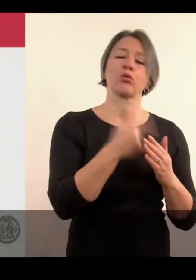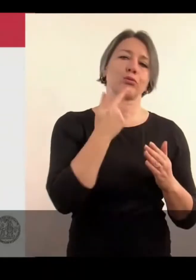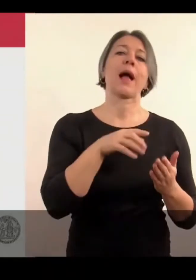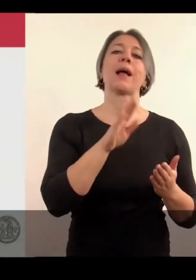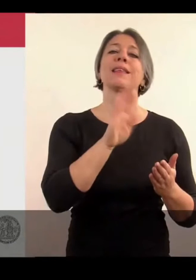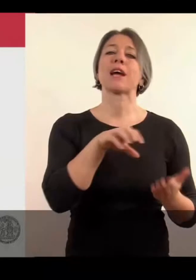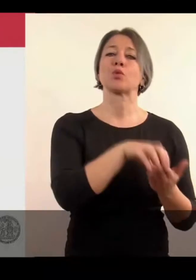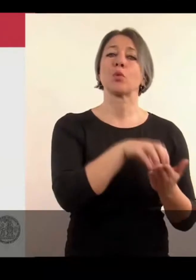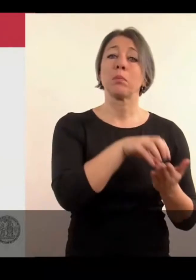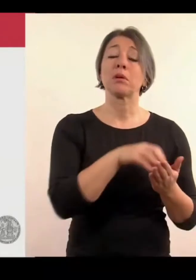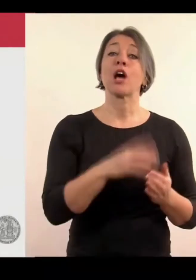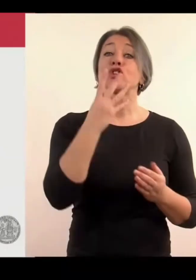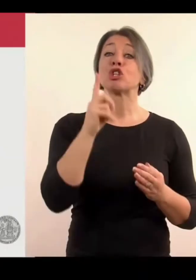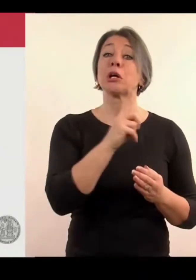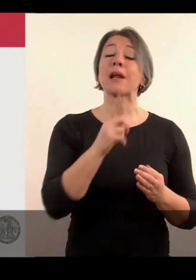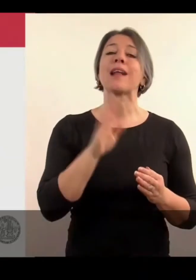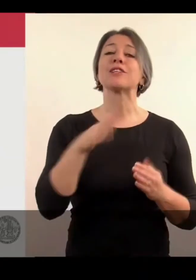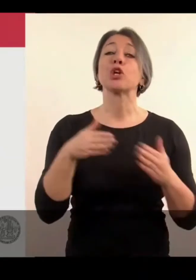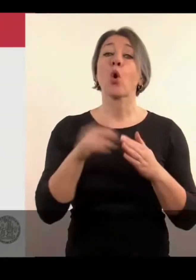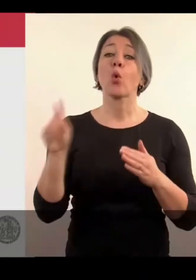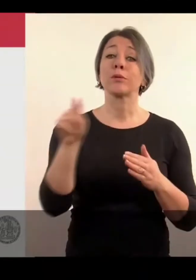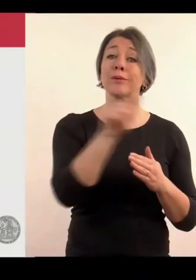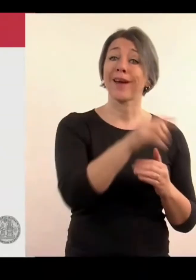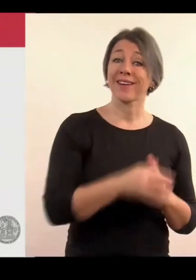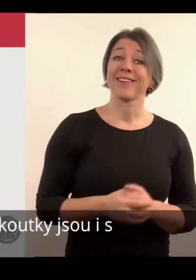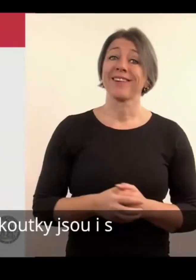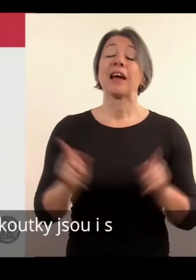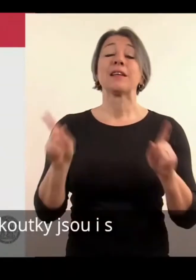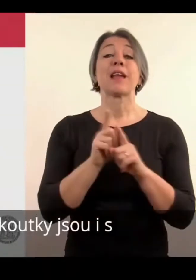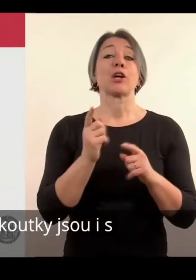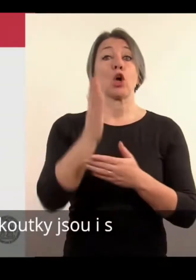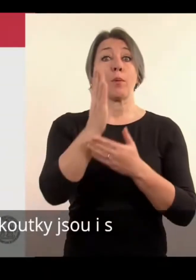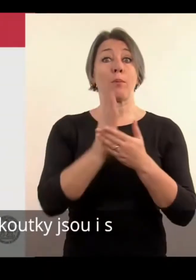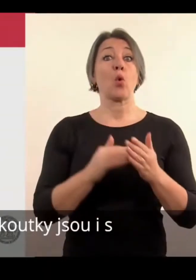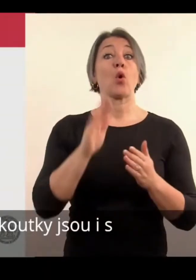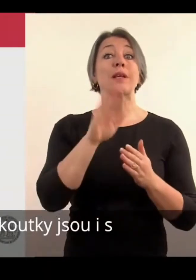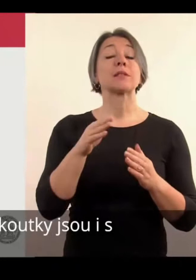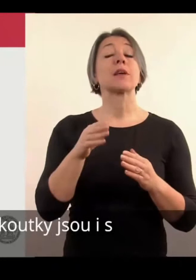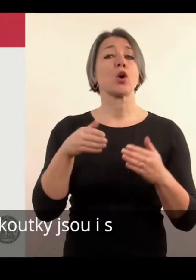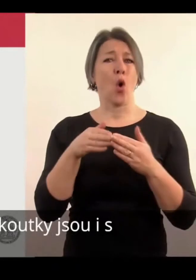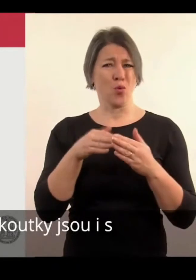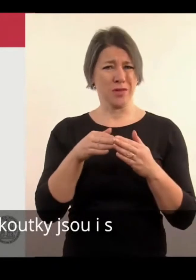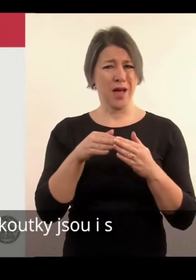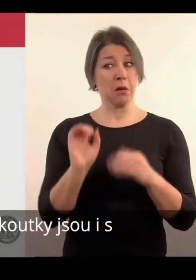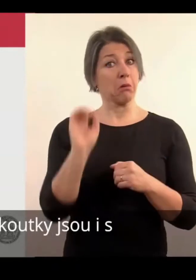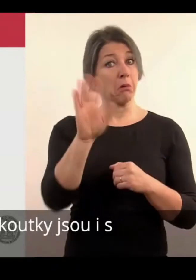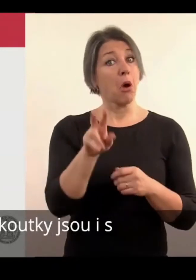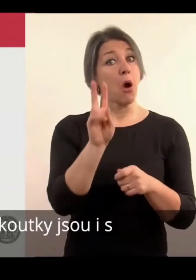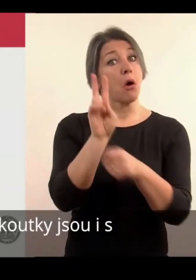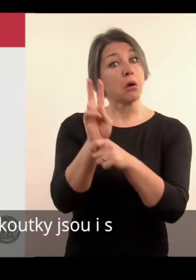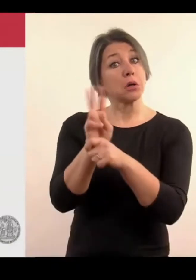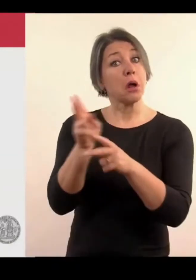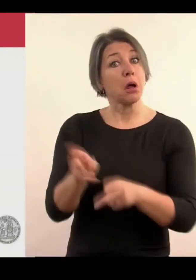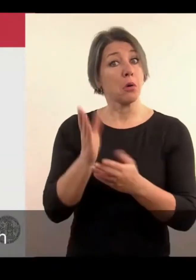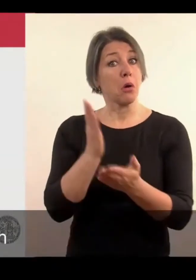skupina, tři dětské kousty. Na fakultách s tím, že některé dětské kousty jsou i s býdáním, a